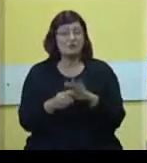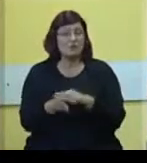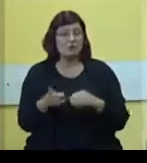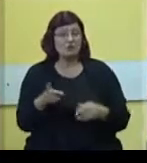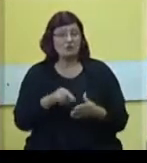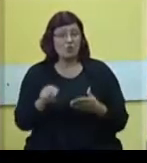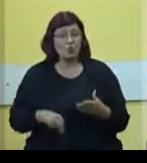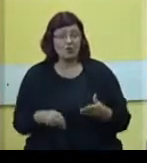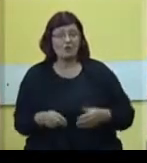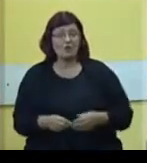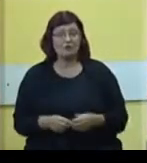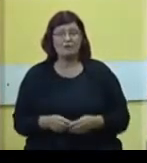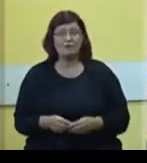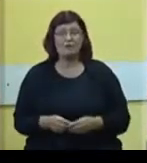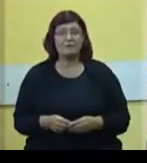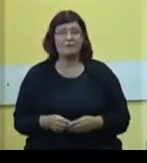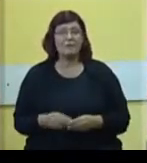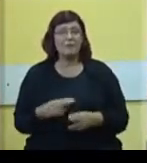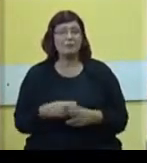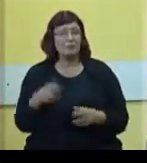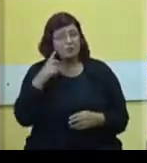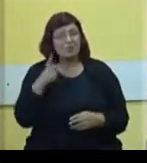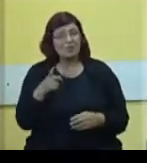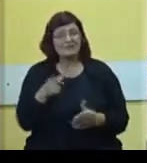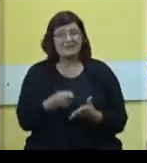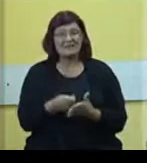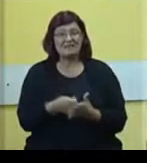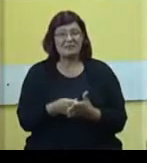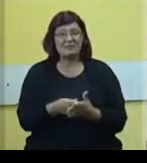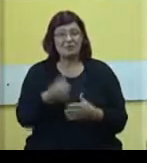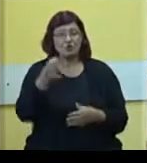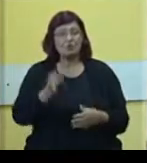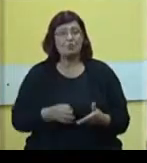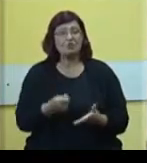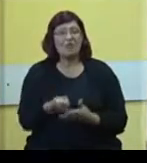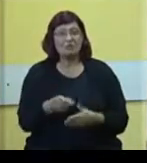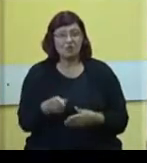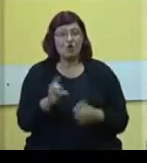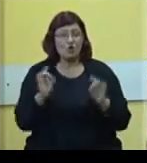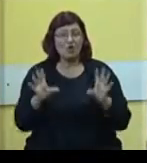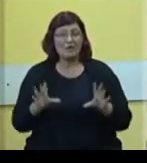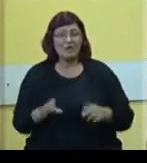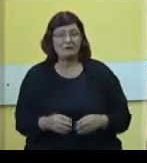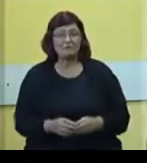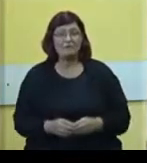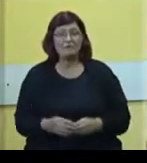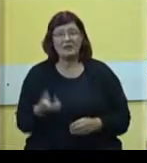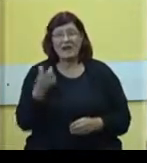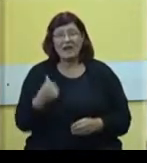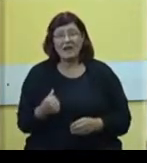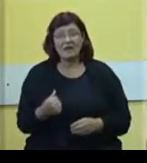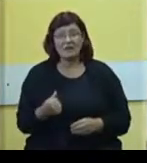ugovora u pitanju, a sasvim je logično da se ne uplaćaju 100% avanci. I to je okej. Ali